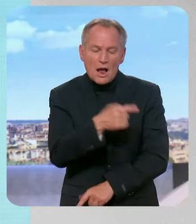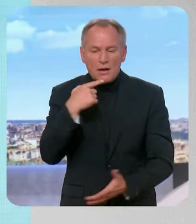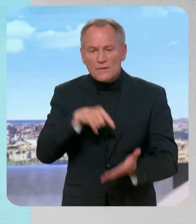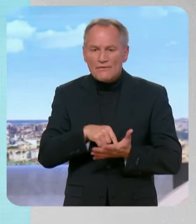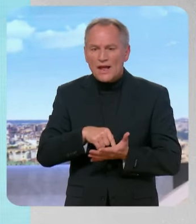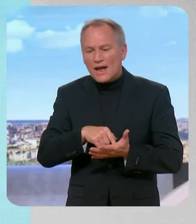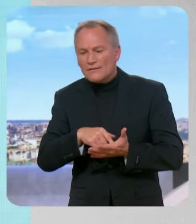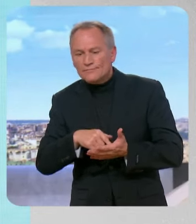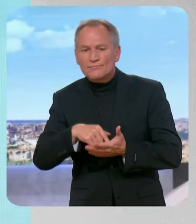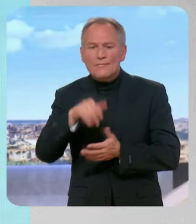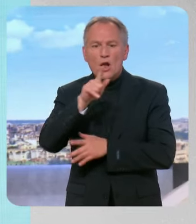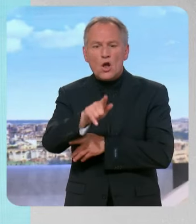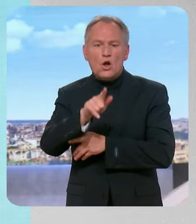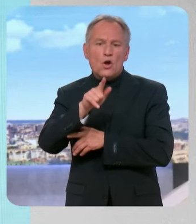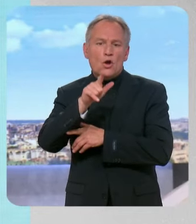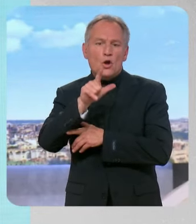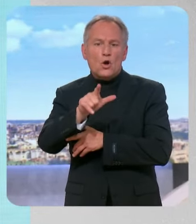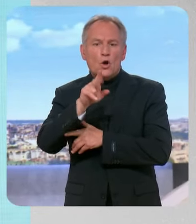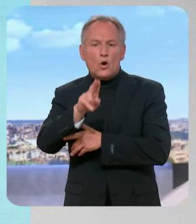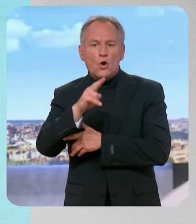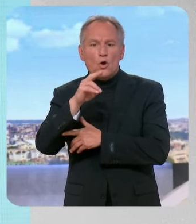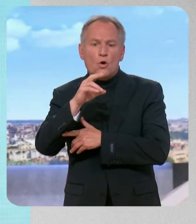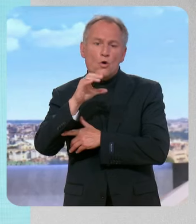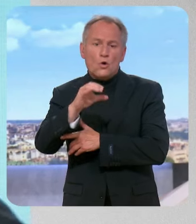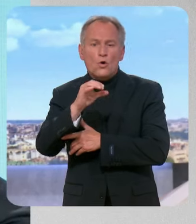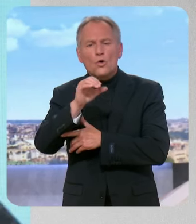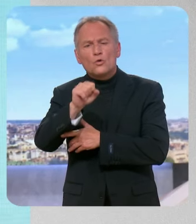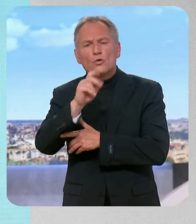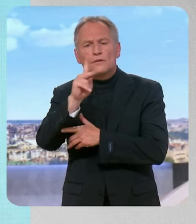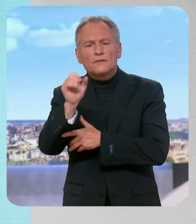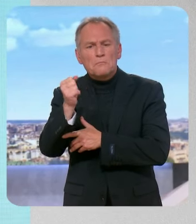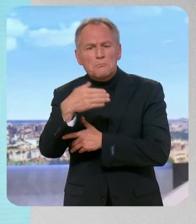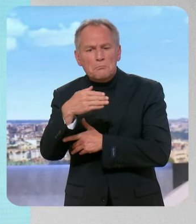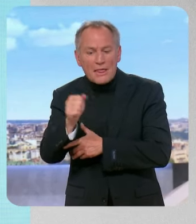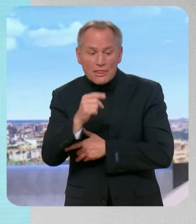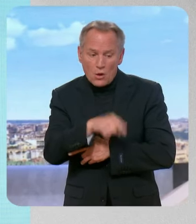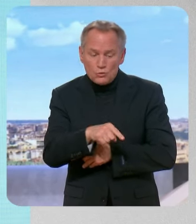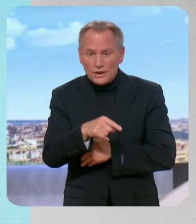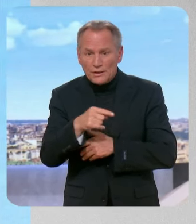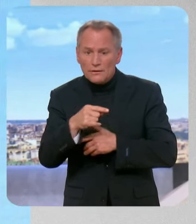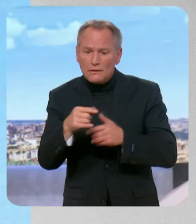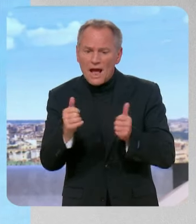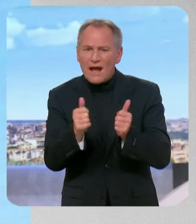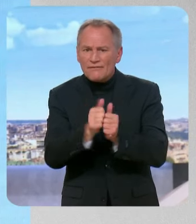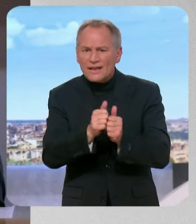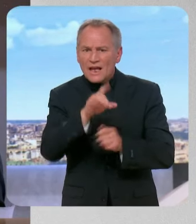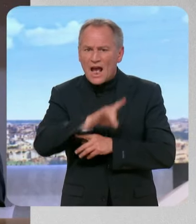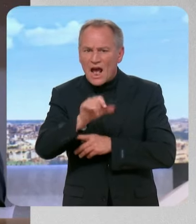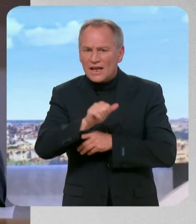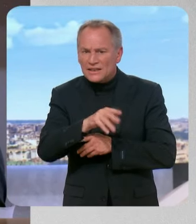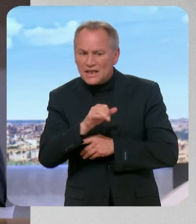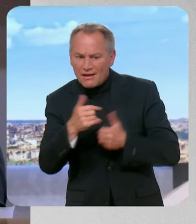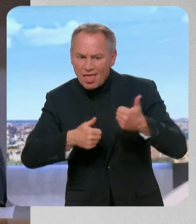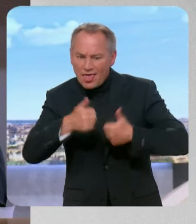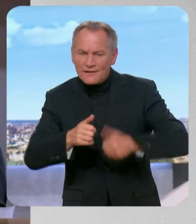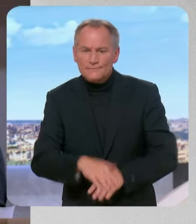Raphaël Glucksmann, qui n plus très loin dans les sondages de la liste de Valérie Ayier. Je dirais aux Français, à quoi sert Raphaël Glucksmann ?